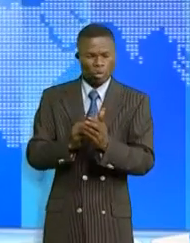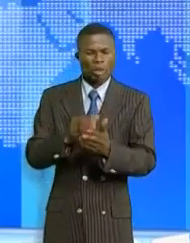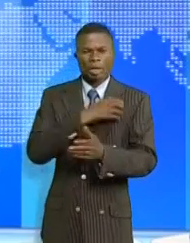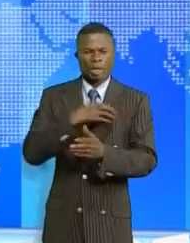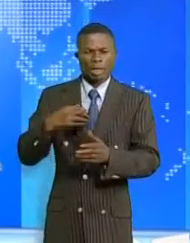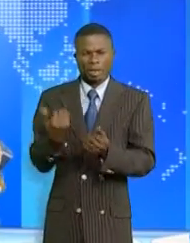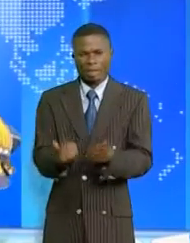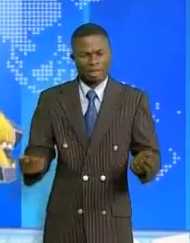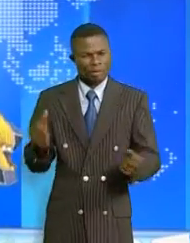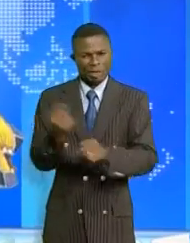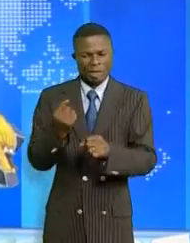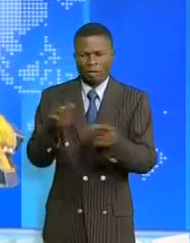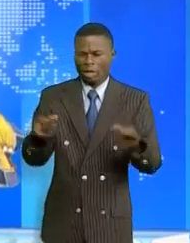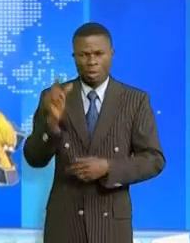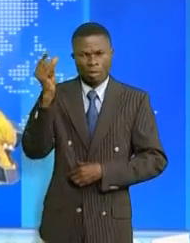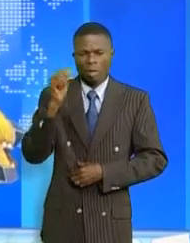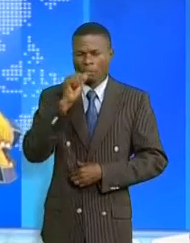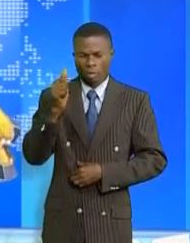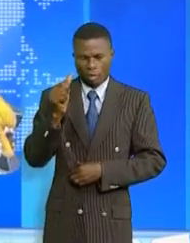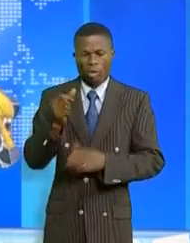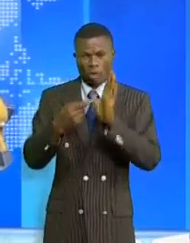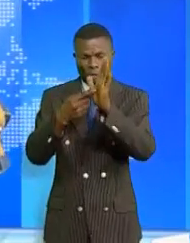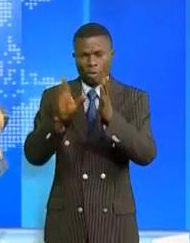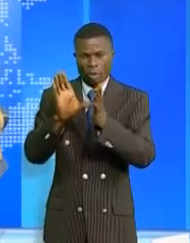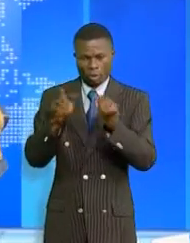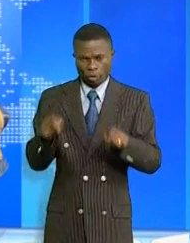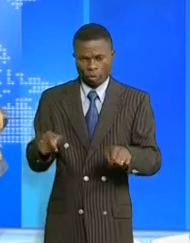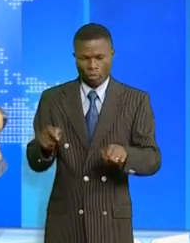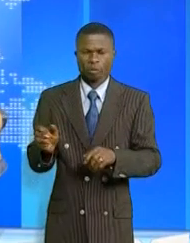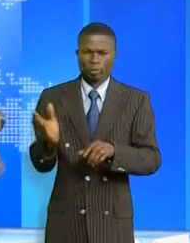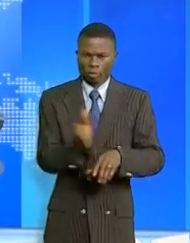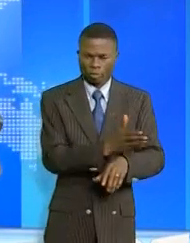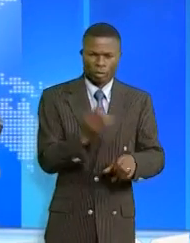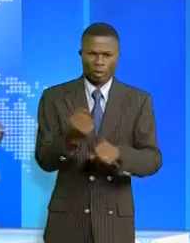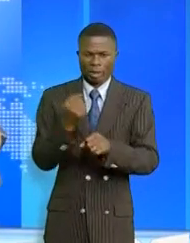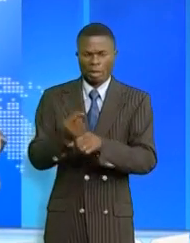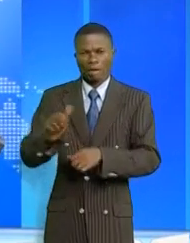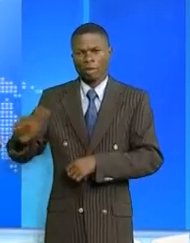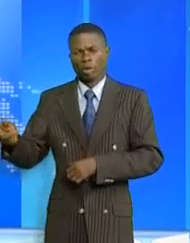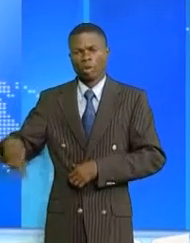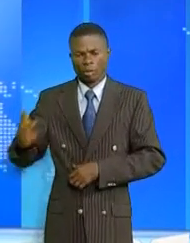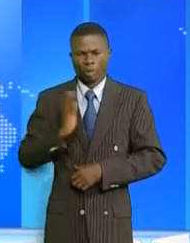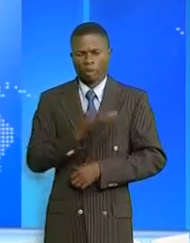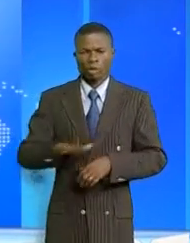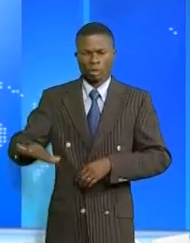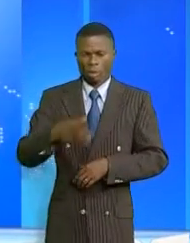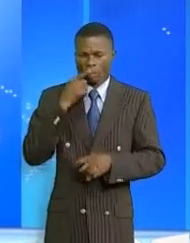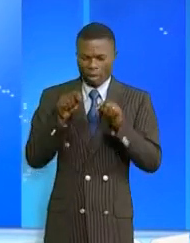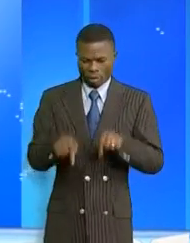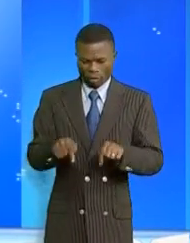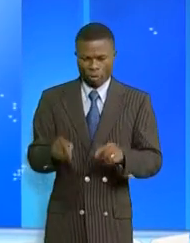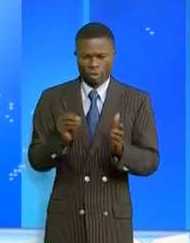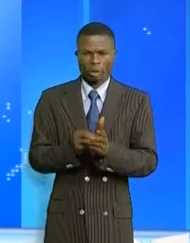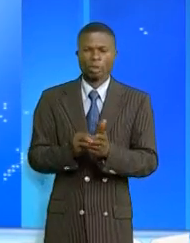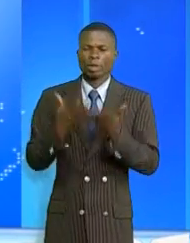des enfants dans les mines. Suivre dans ce journal les activités dans quelques provinces de la RDC. Nous en parlons aussi